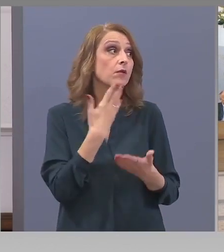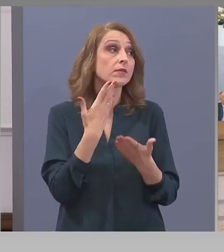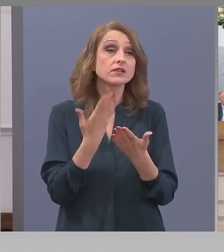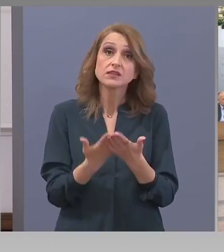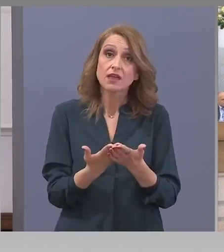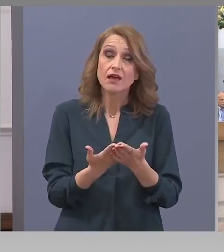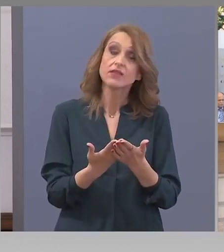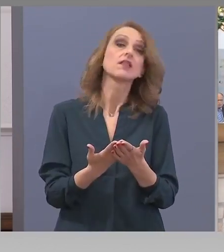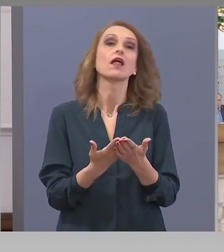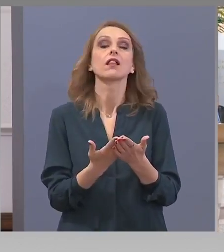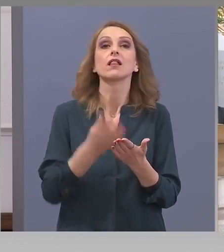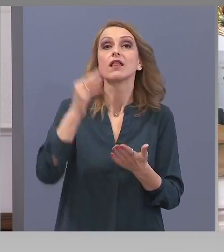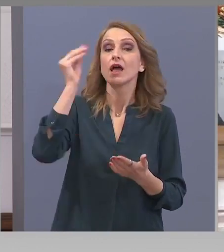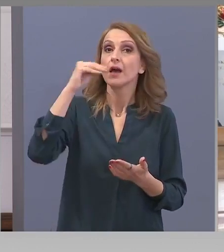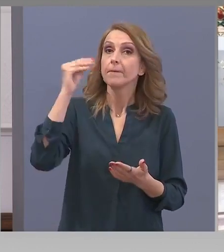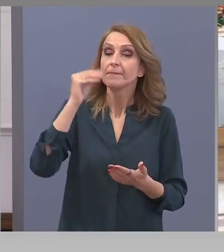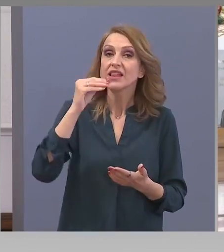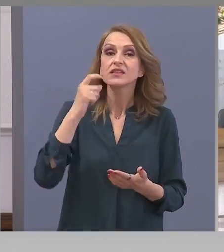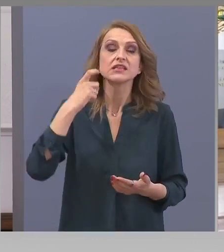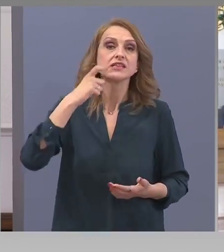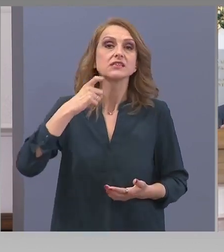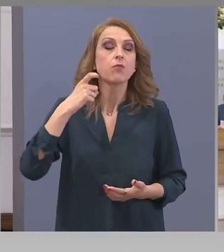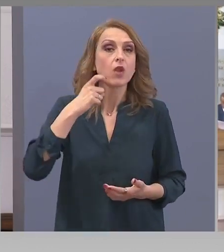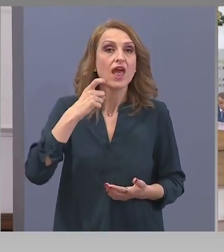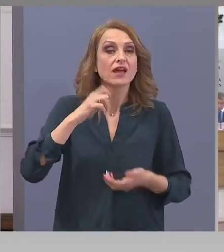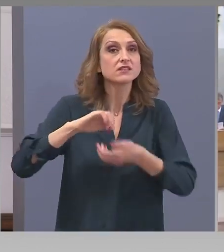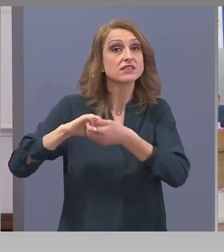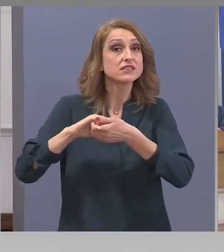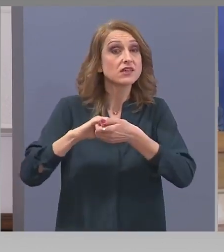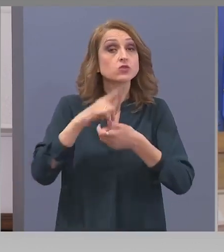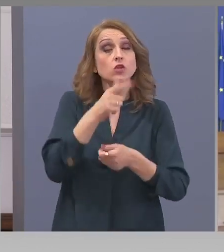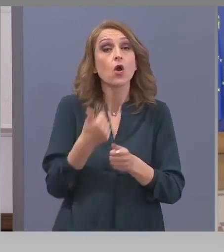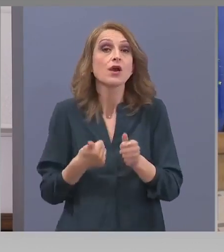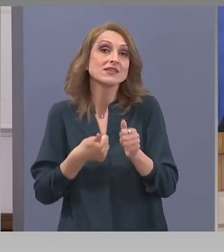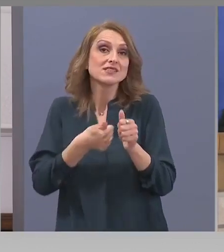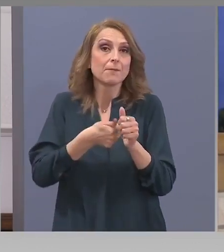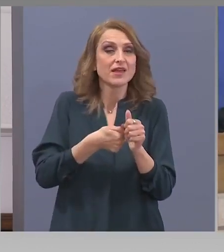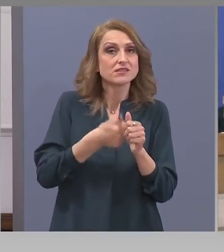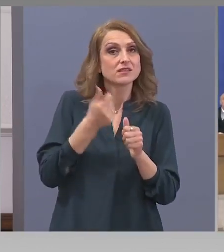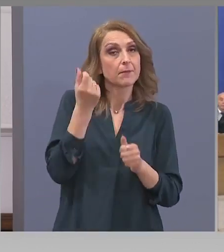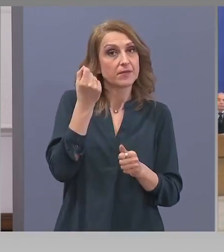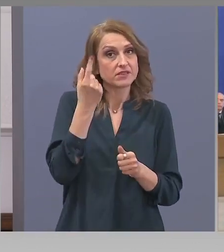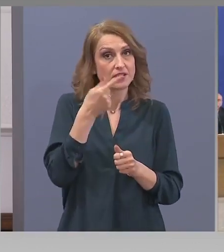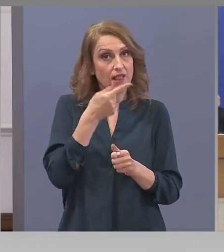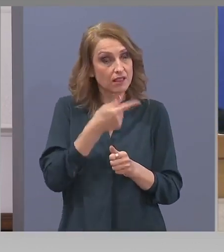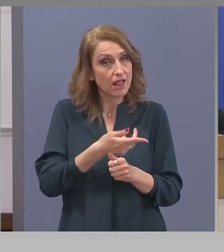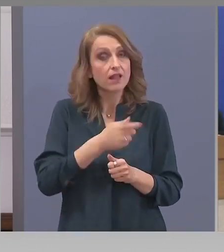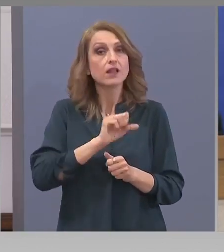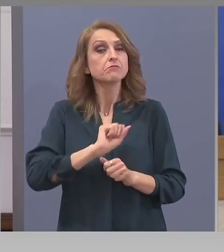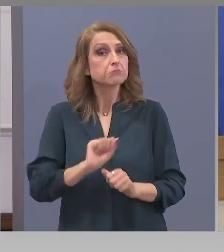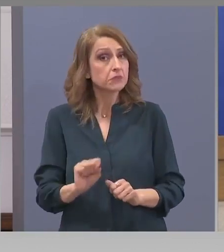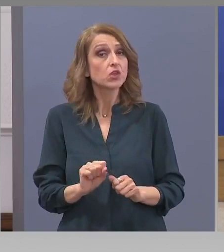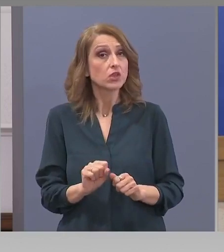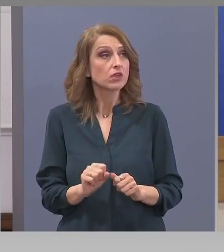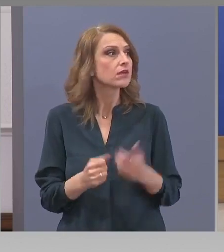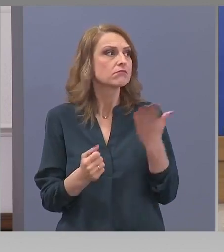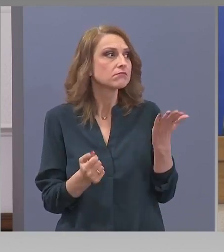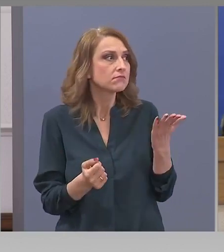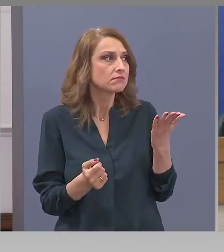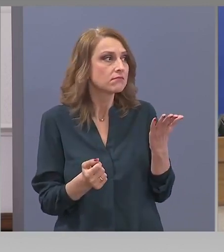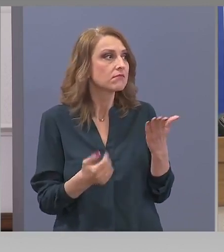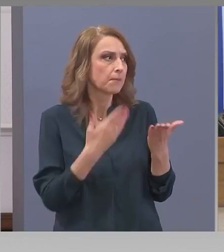на Българския заболеекарски съюз. Той е зампредседател на Съюза. И, Валё,